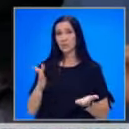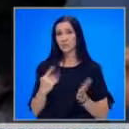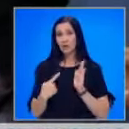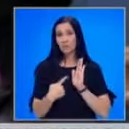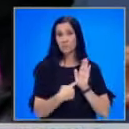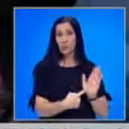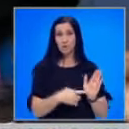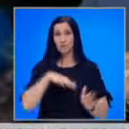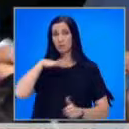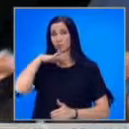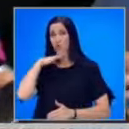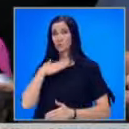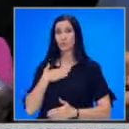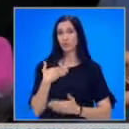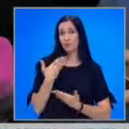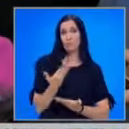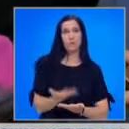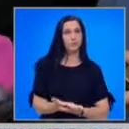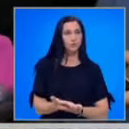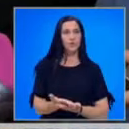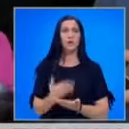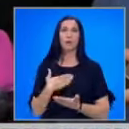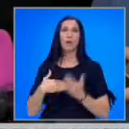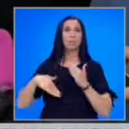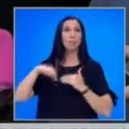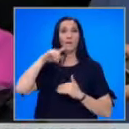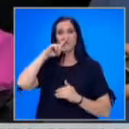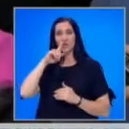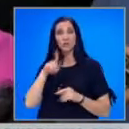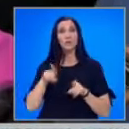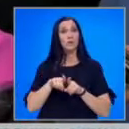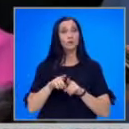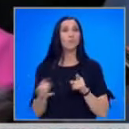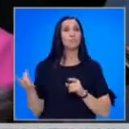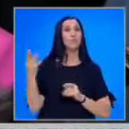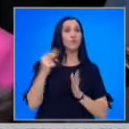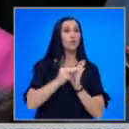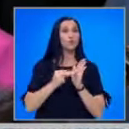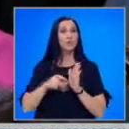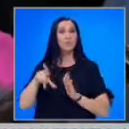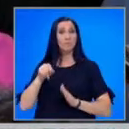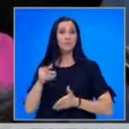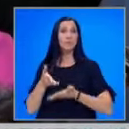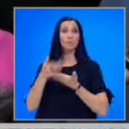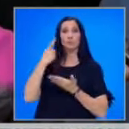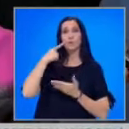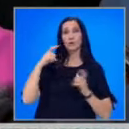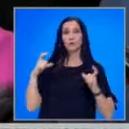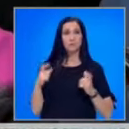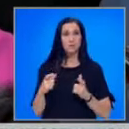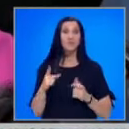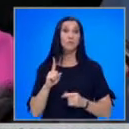достатъчно нашите предложения. Има най-важните, като преизчисляване на пенсии и помощ на млади семейства,